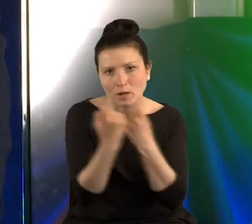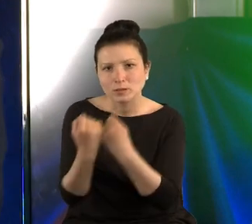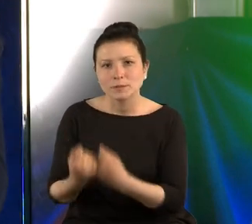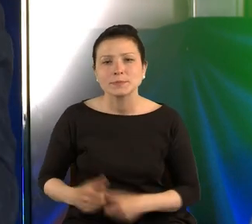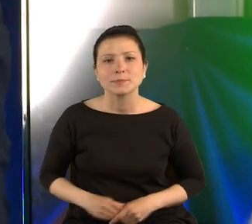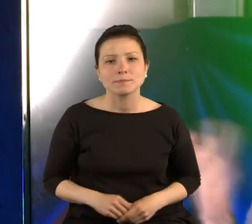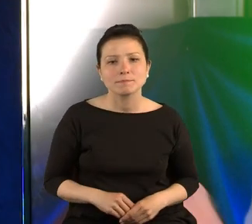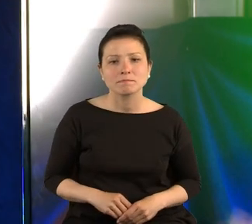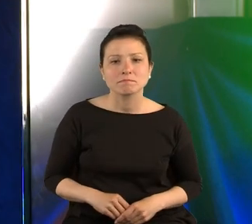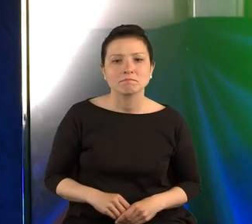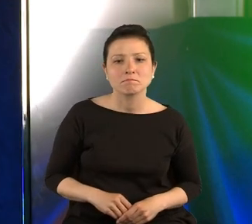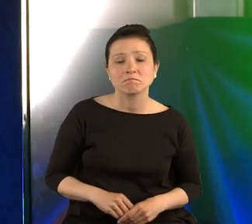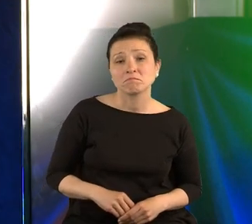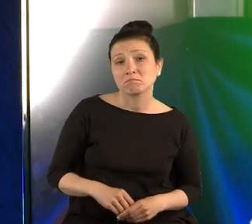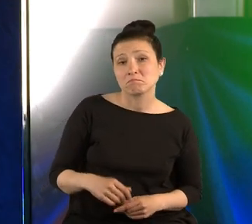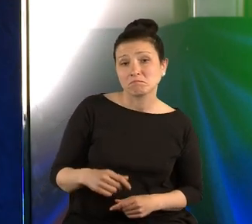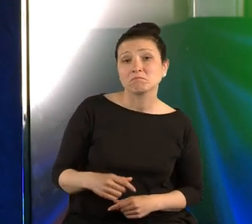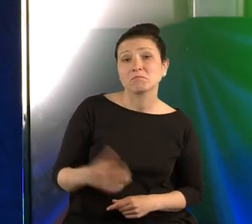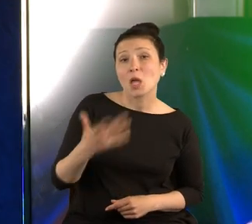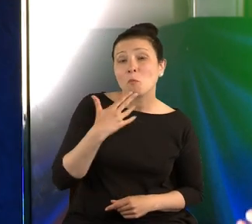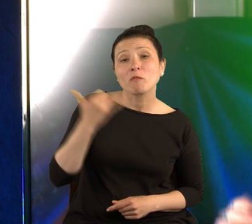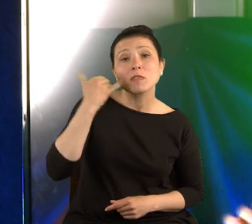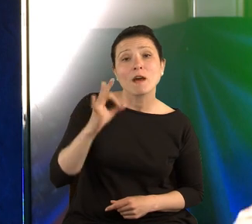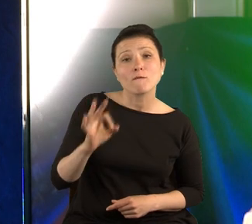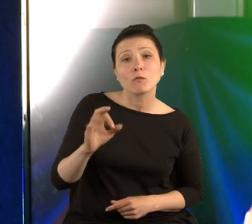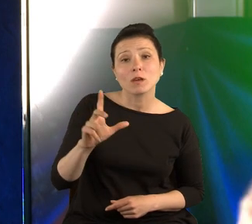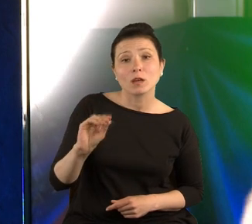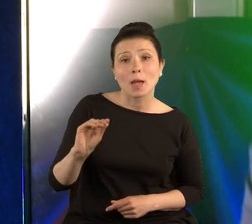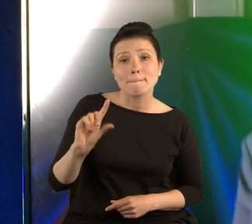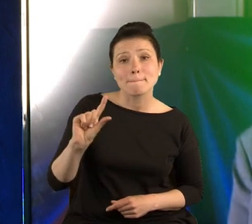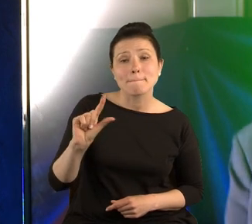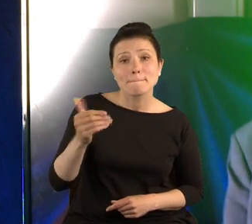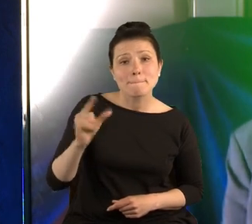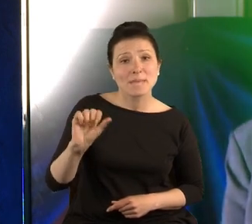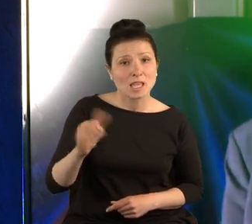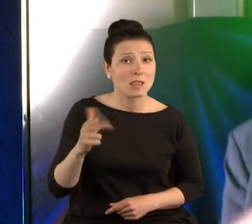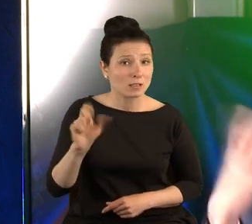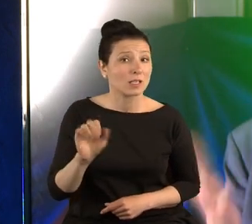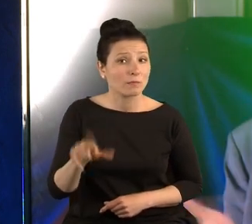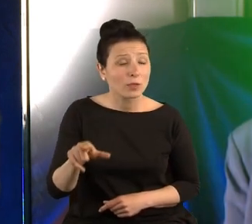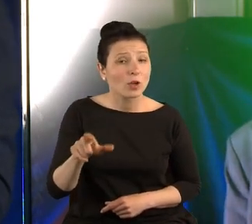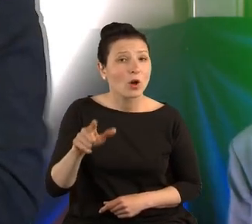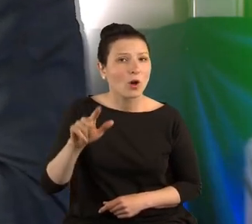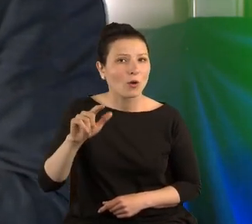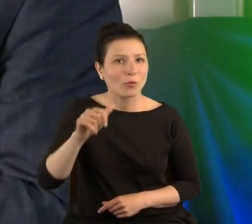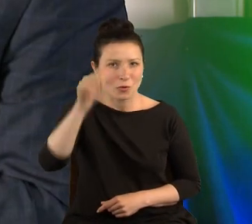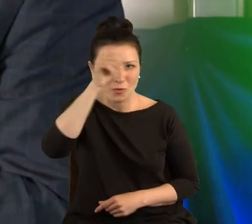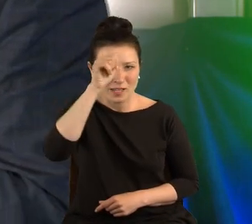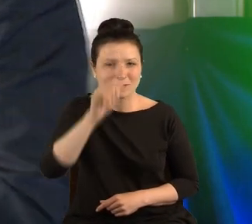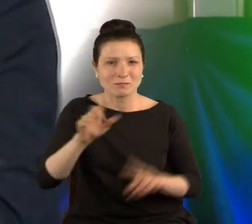Wypowiadam ideę Kępińskiego, który nazwał to metabolizmem